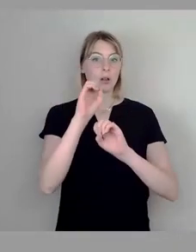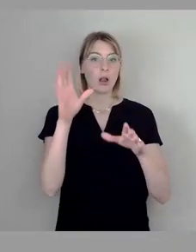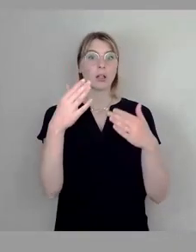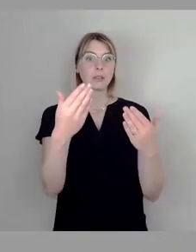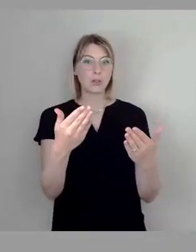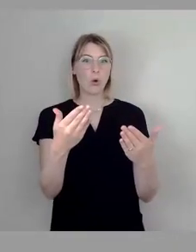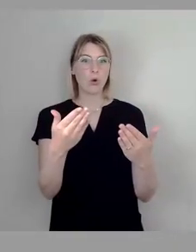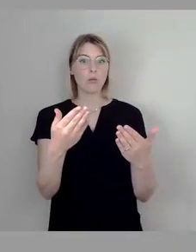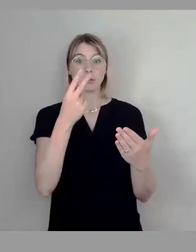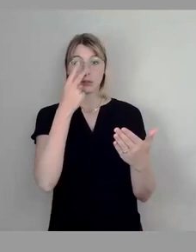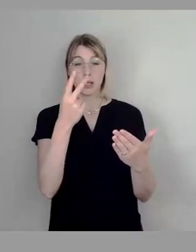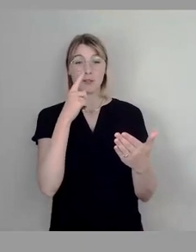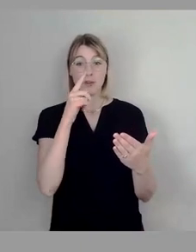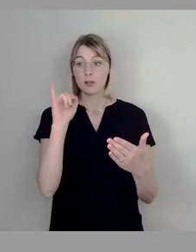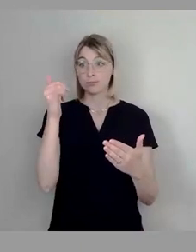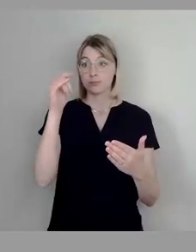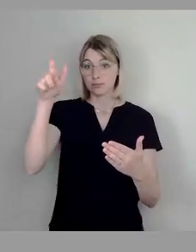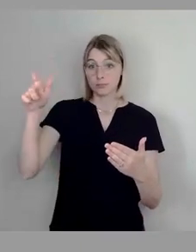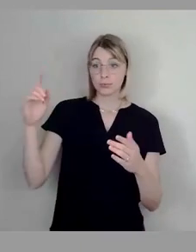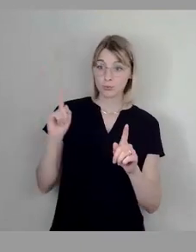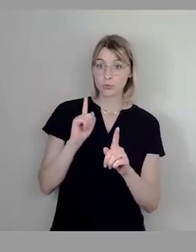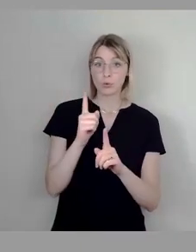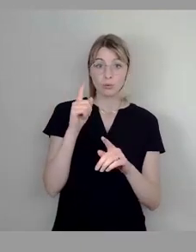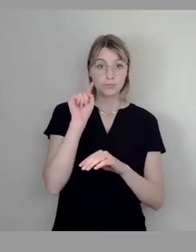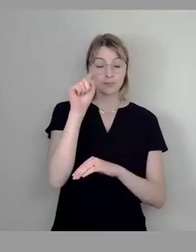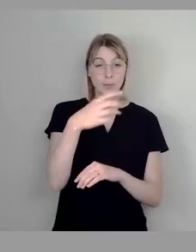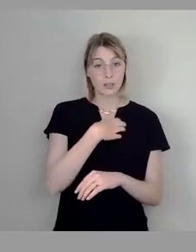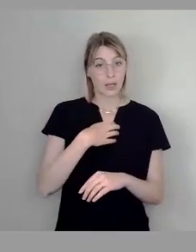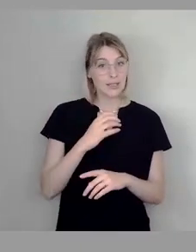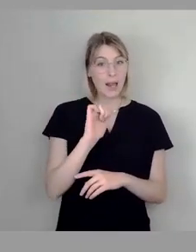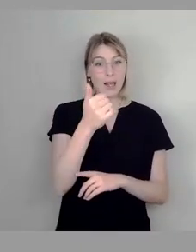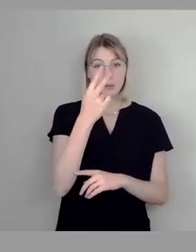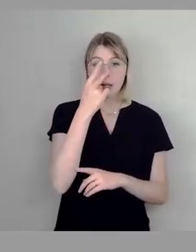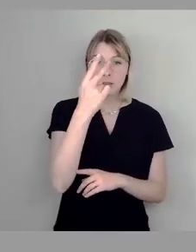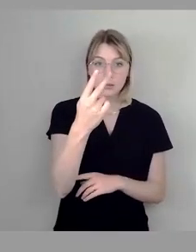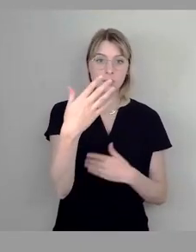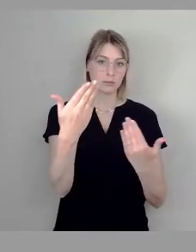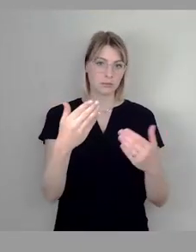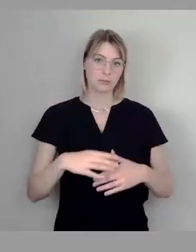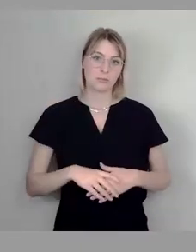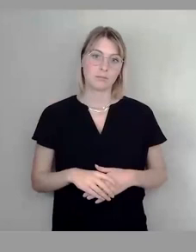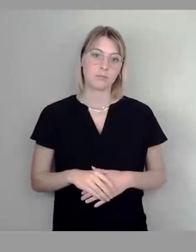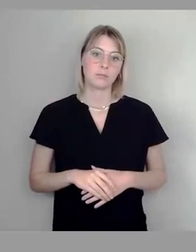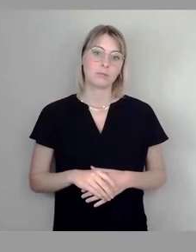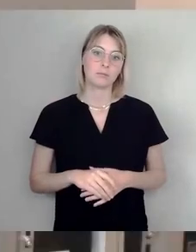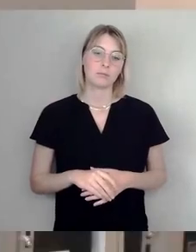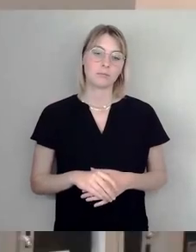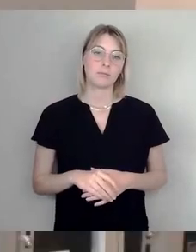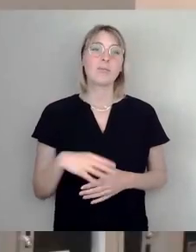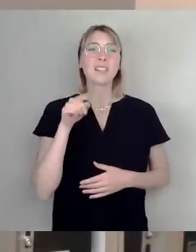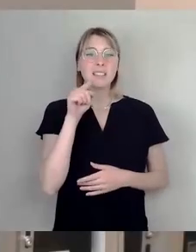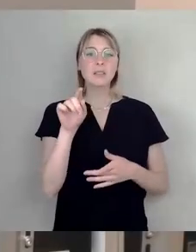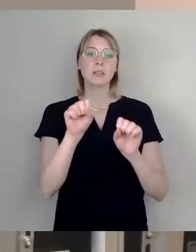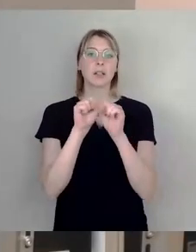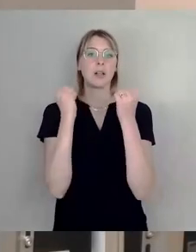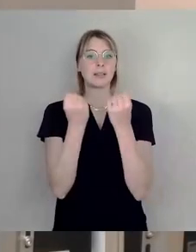vorfinden, wenn sie aus dem Hauptbahnhof in Dresden hinaustreten. Und das ist eine Situation, die wir